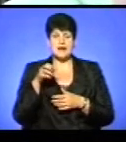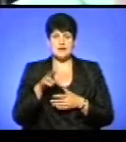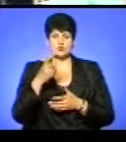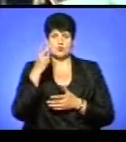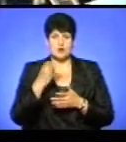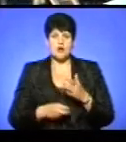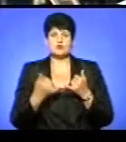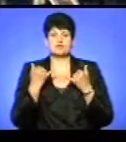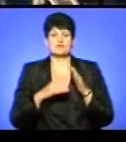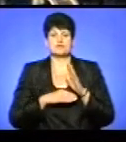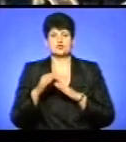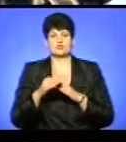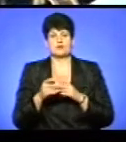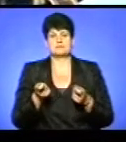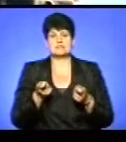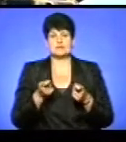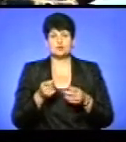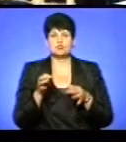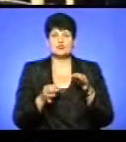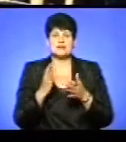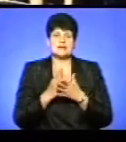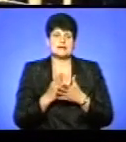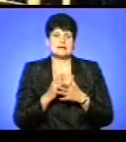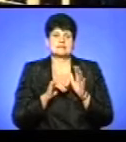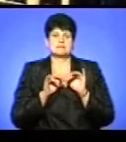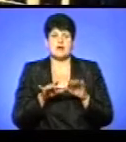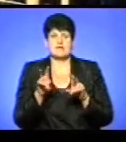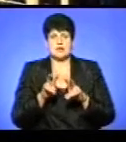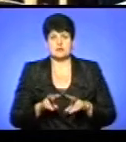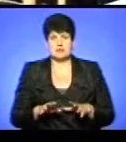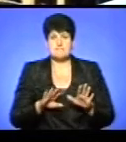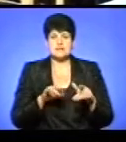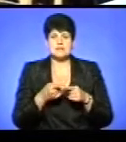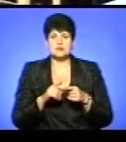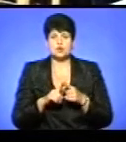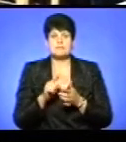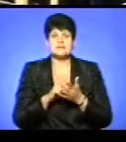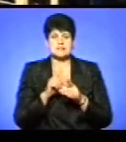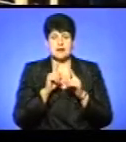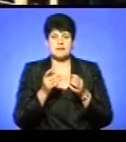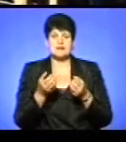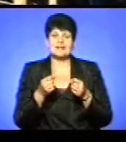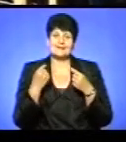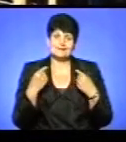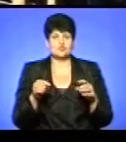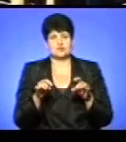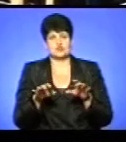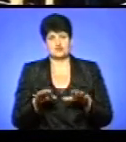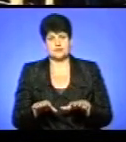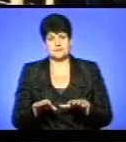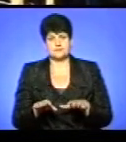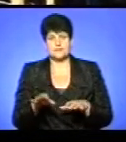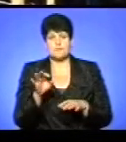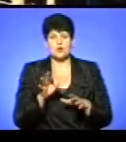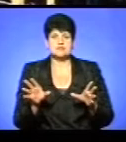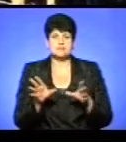сьогодні в Вищому адміністративному суді знаходиться справа на розгляді. Після цього міська рада прийняла інше рішення про